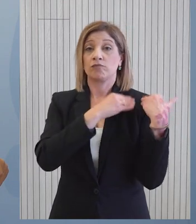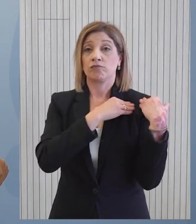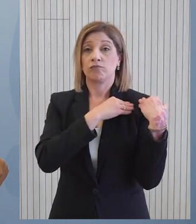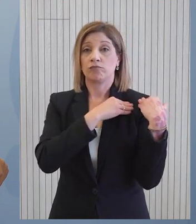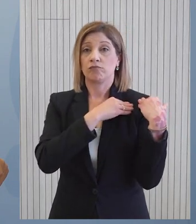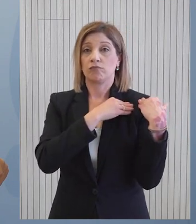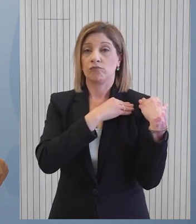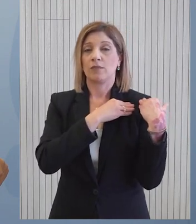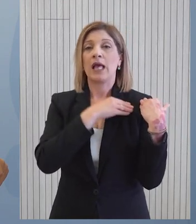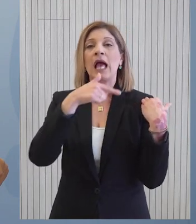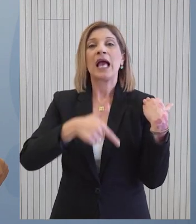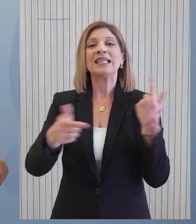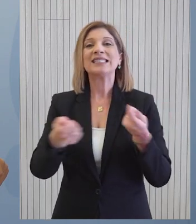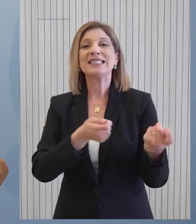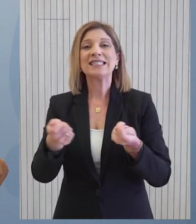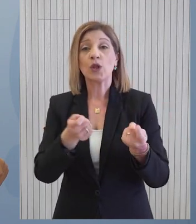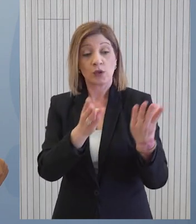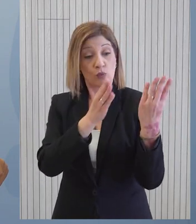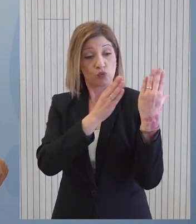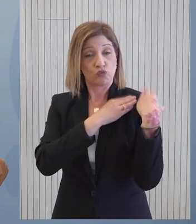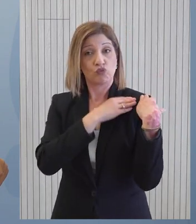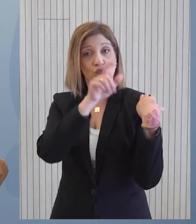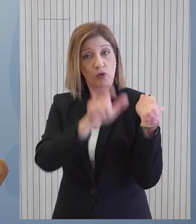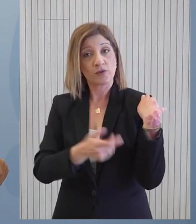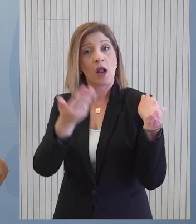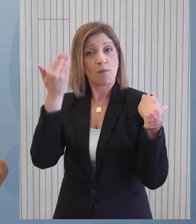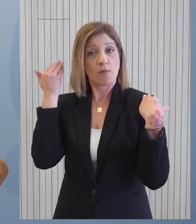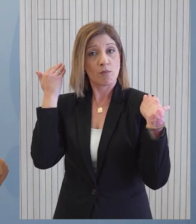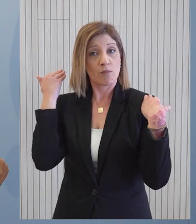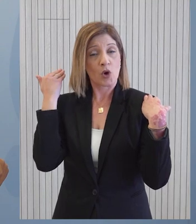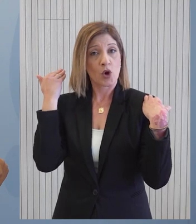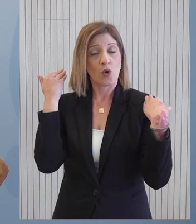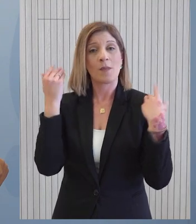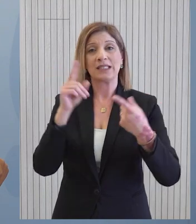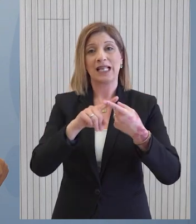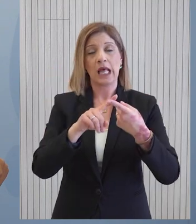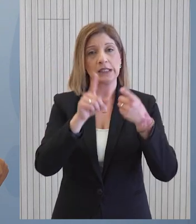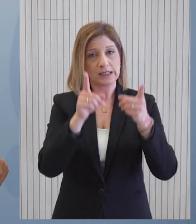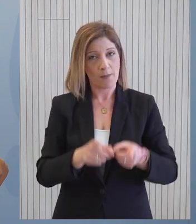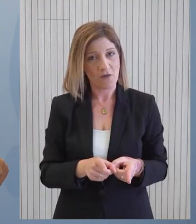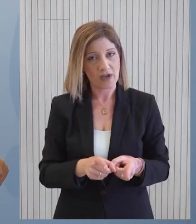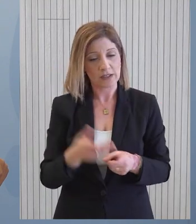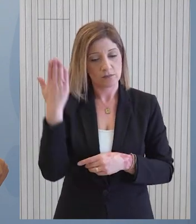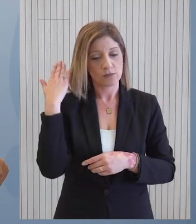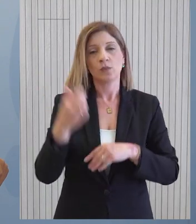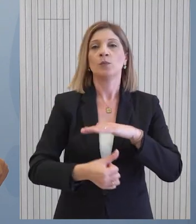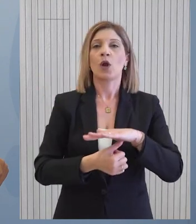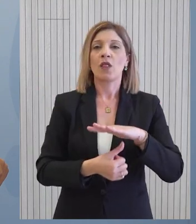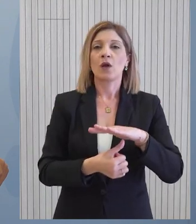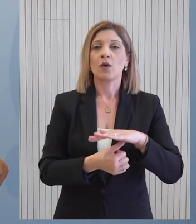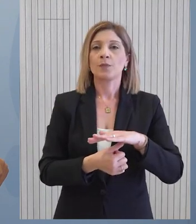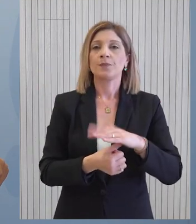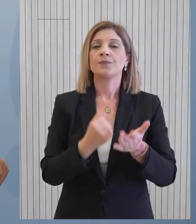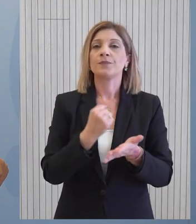ευθύνη του Γενικού Συντονισμού σε τέτοιες περιπτώσεις. Ήταν απόφαση προηγούμενης σύσκεψης που πραγματοποιήθηκε στο Προεδρικό Μέγαρο